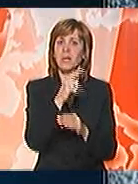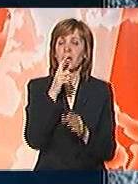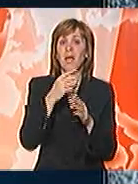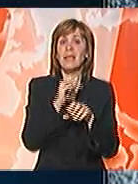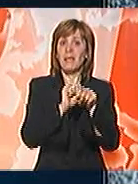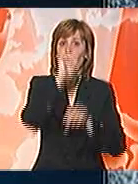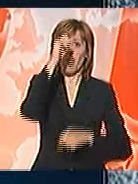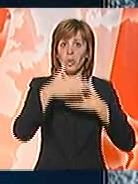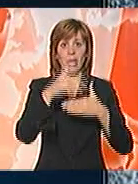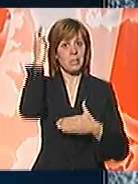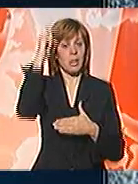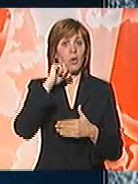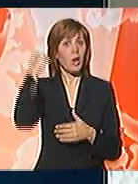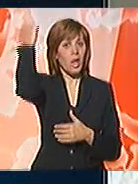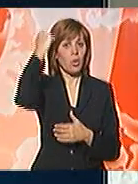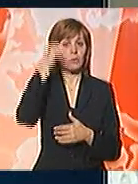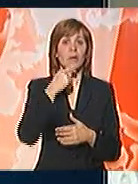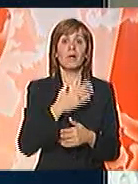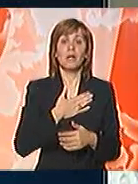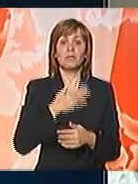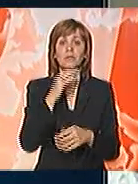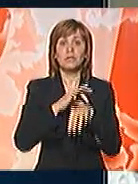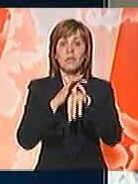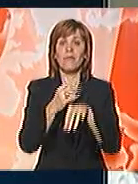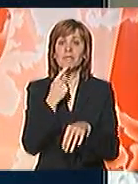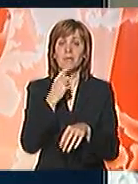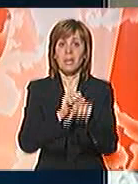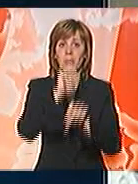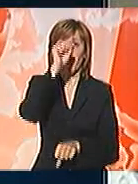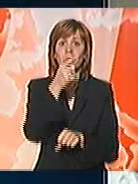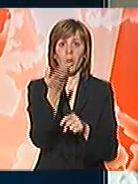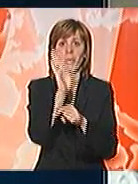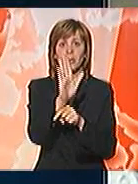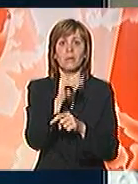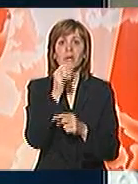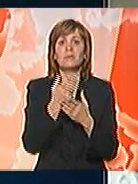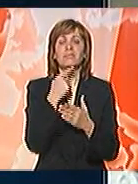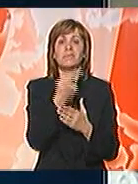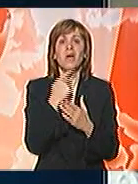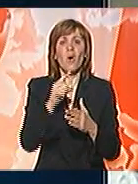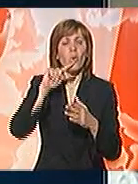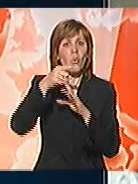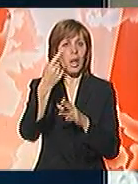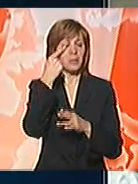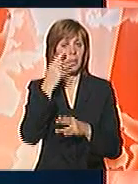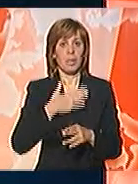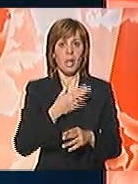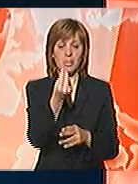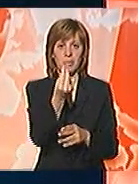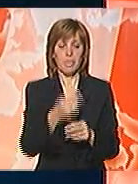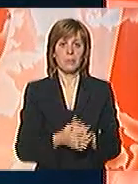diplomatskih odnosa Crne Gore i Kosova. Šef srpske diplomatije ocenio da bi to predstavljalo izlišno guranje prsta u oko Srbiji.